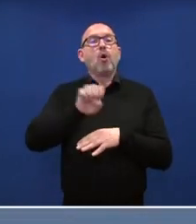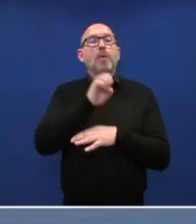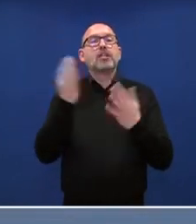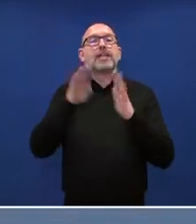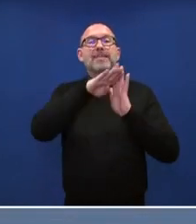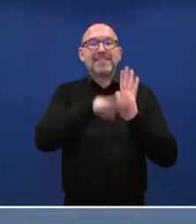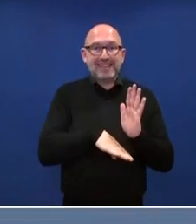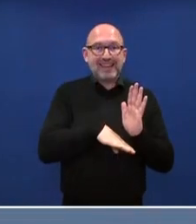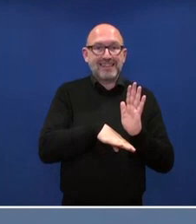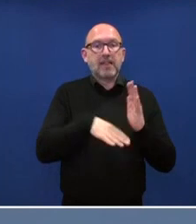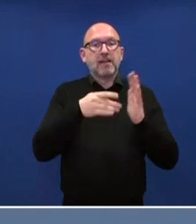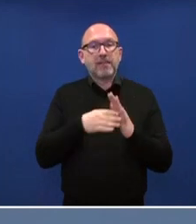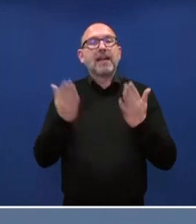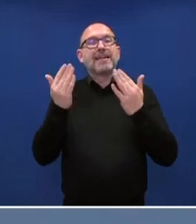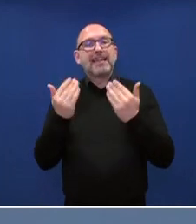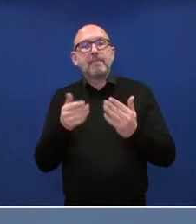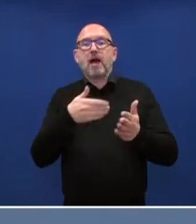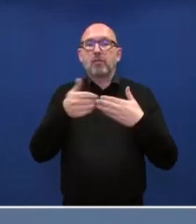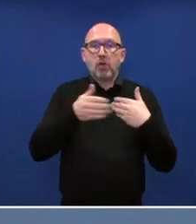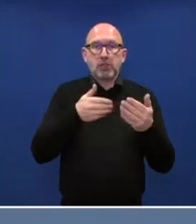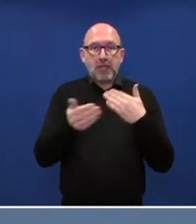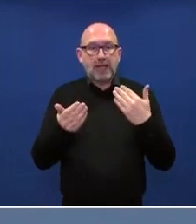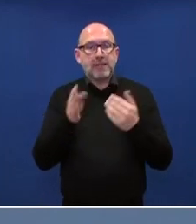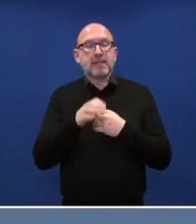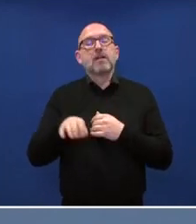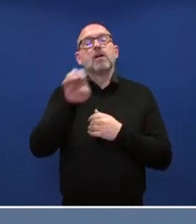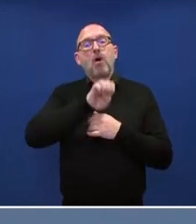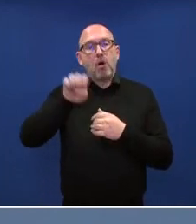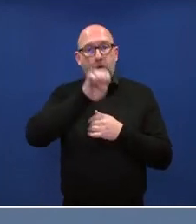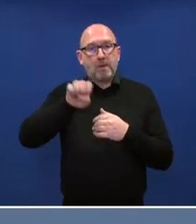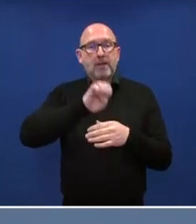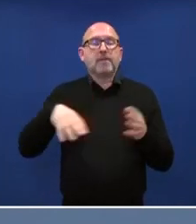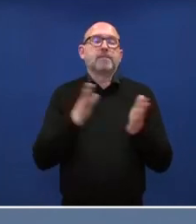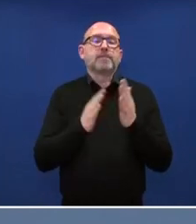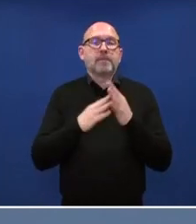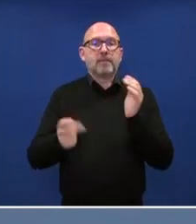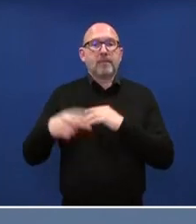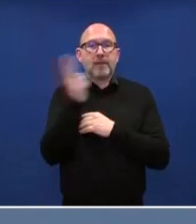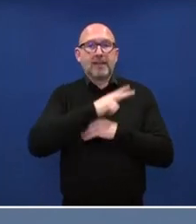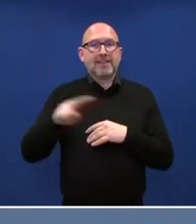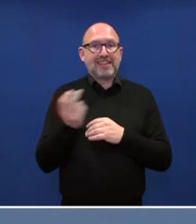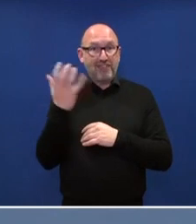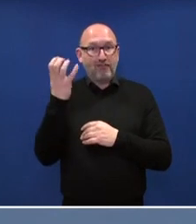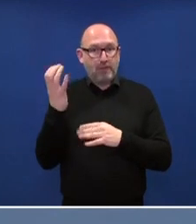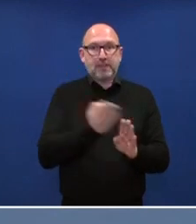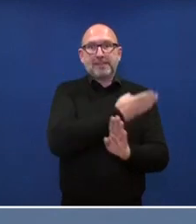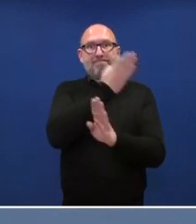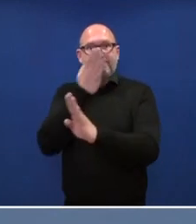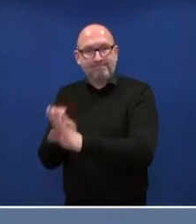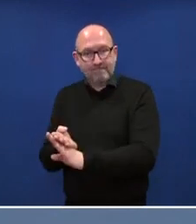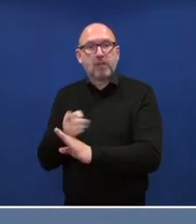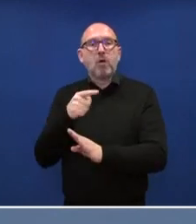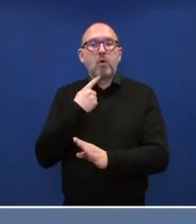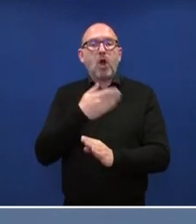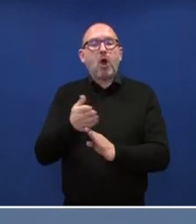klimaneutrales Europa im Jahr 2050 rechtlich festschreibt. Das schließt auch Diskussionen über die Zwischenziele